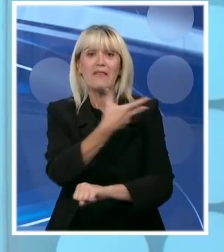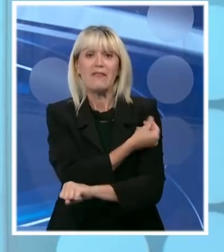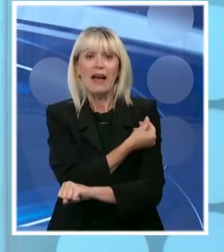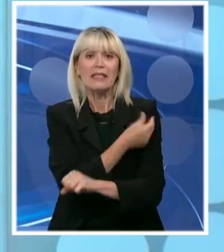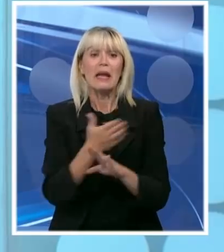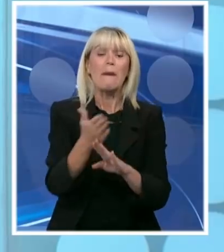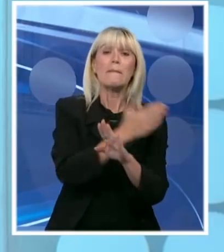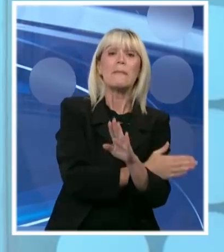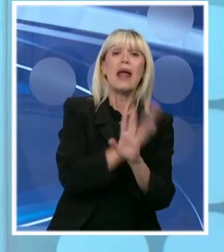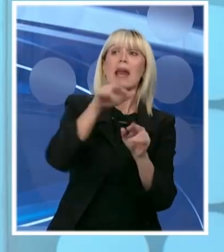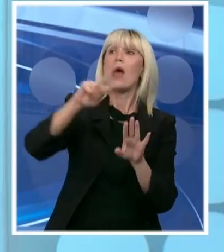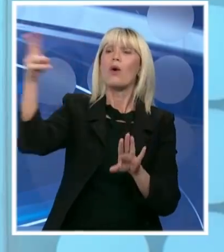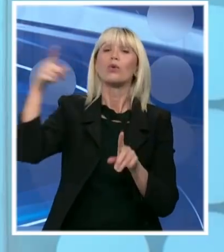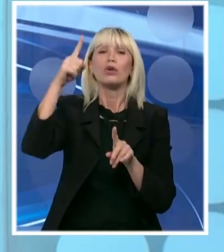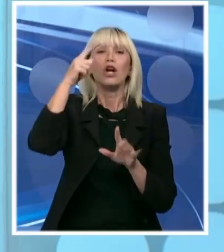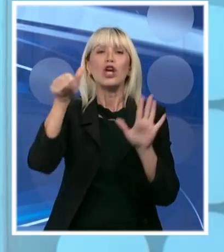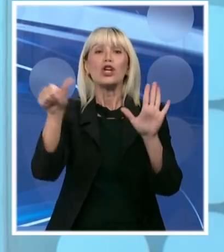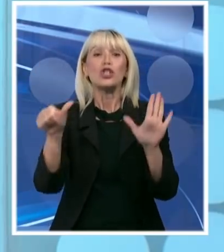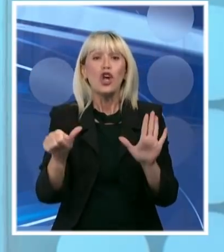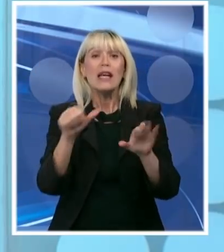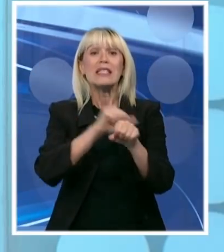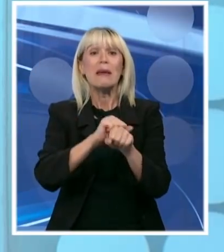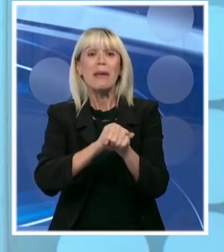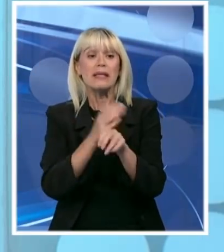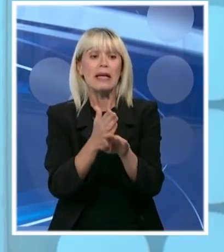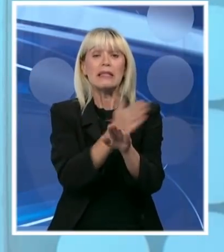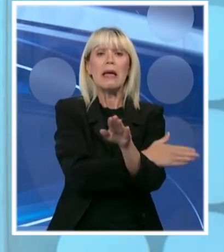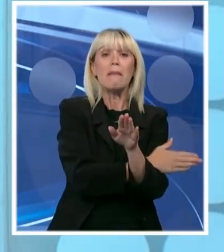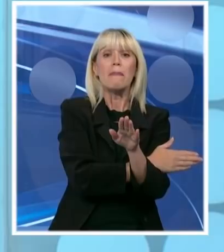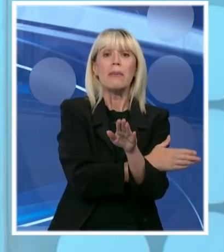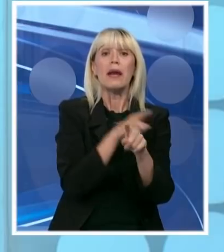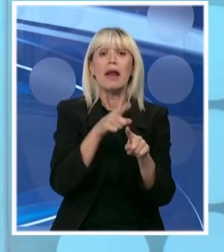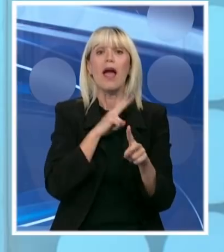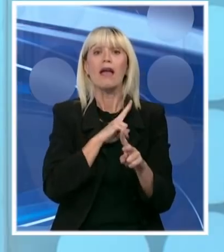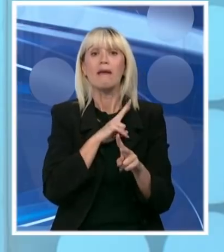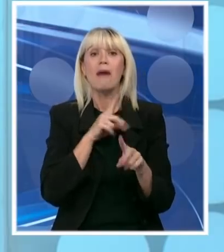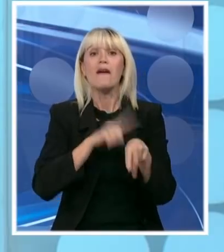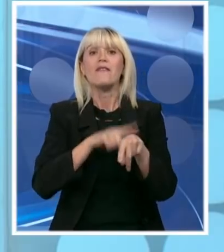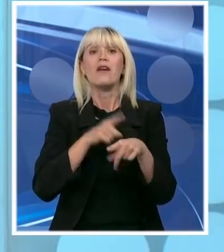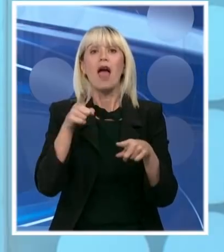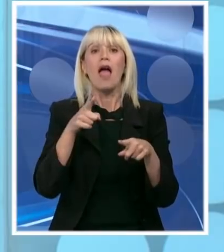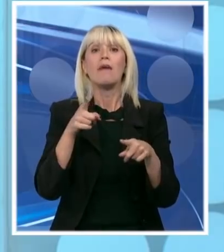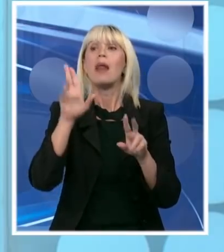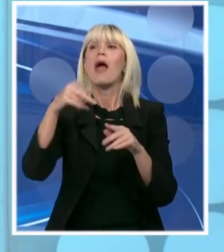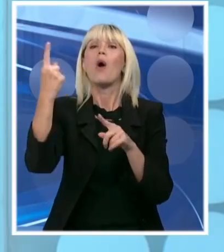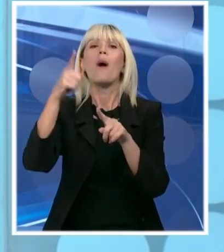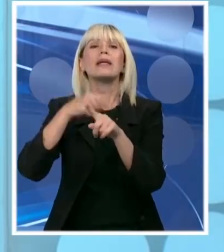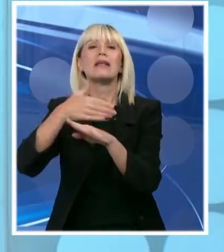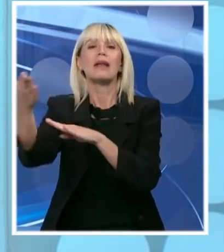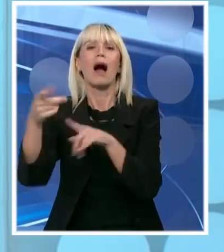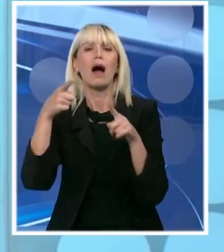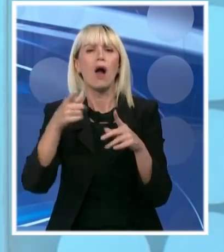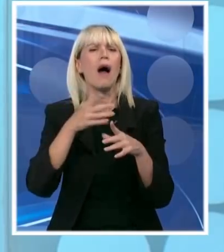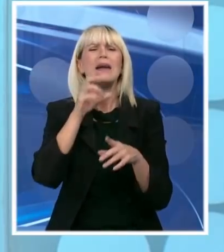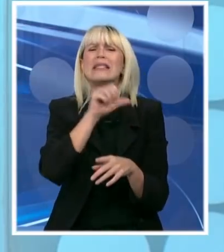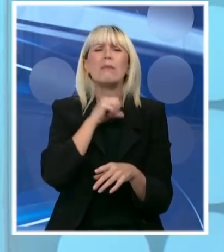meseci prednosti u odnosu na onu zemlju koja dobija mesec dana kasnije u ekonomiji. Ne znamno razumijete. Ogromna je razlika. 15 dana